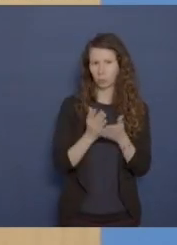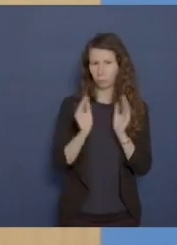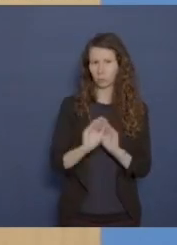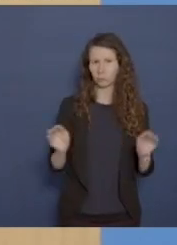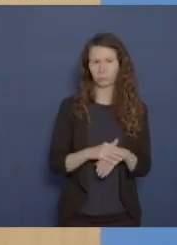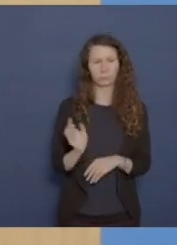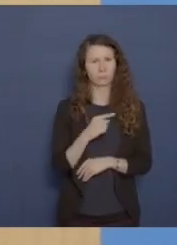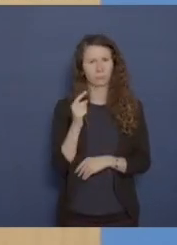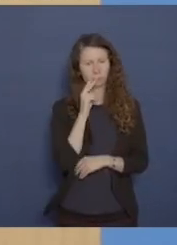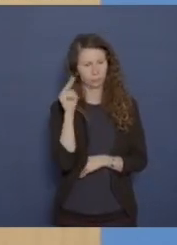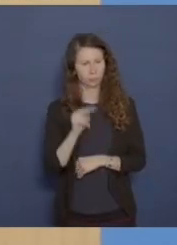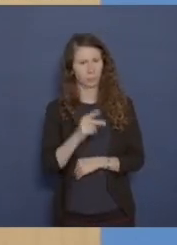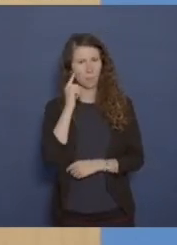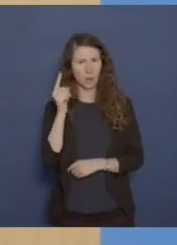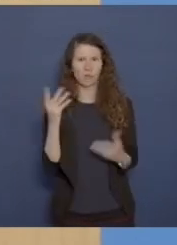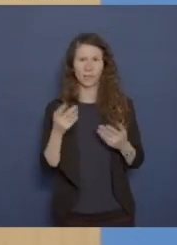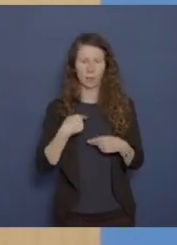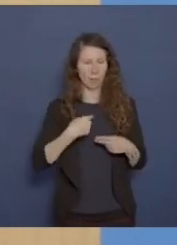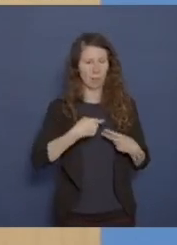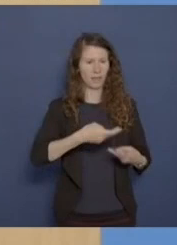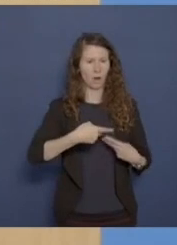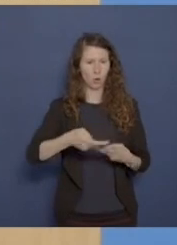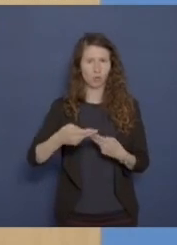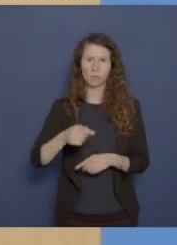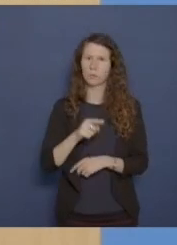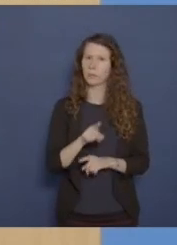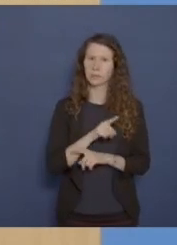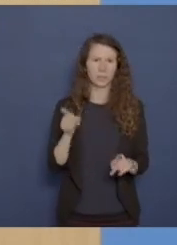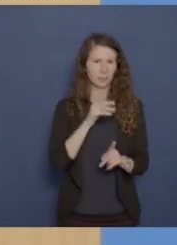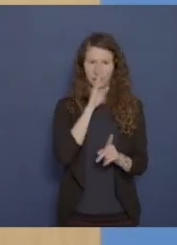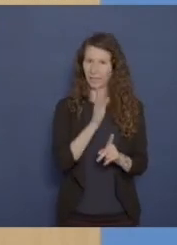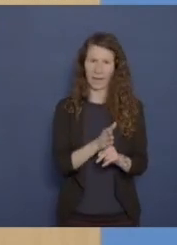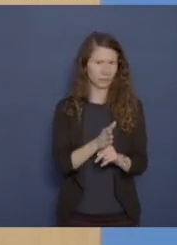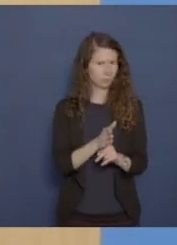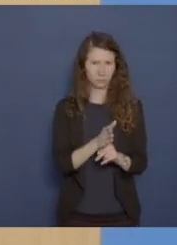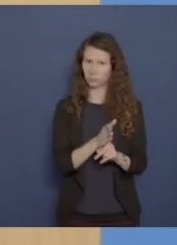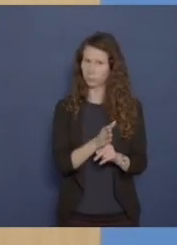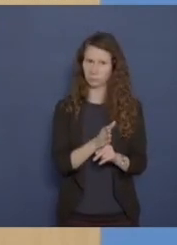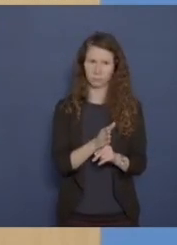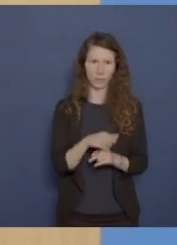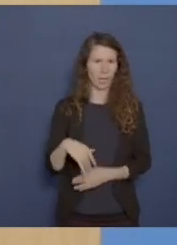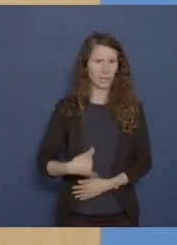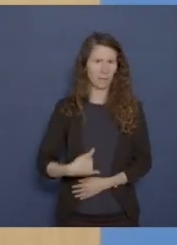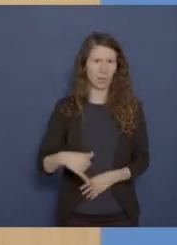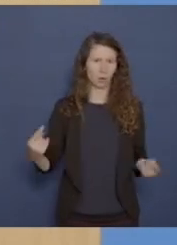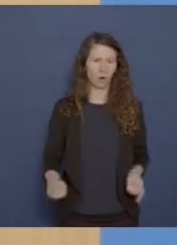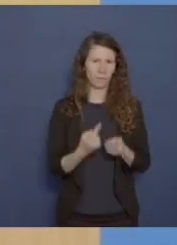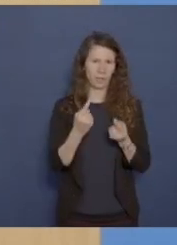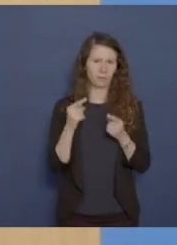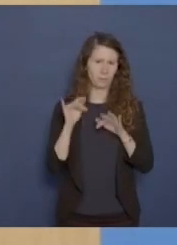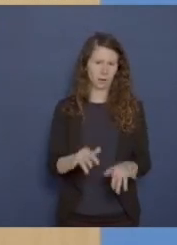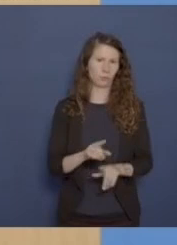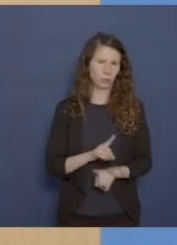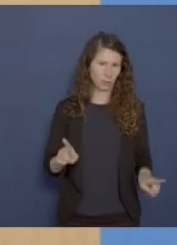Auffassung sind das, was geliefert worden ist, nicht der unmittelbare, unmittelbaren Einfluss auf den Jemen-Konflikt, nach unserer Einschätzung nach.